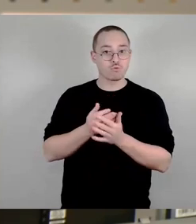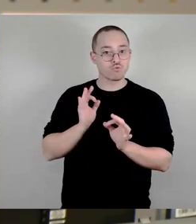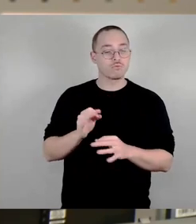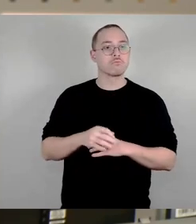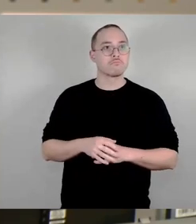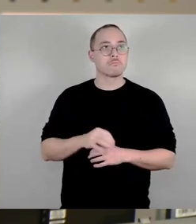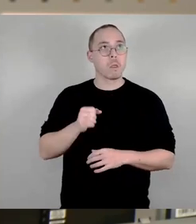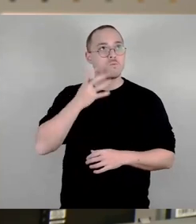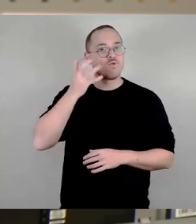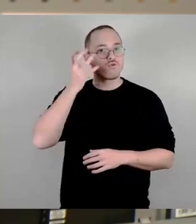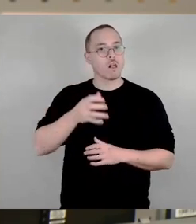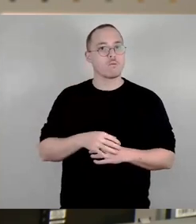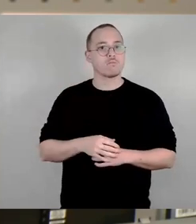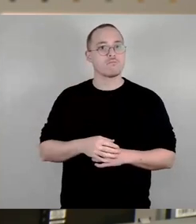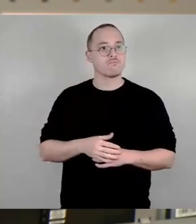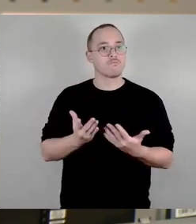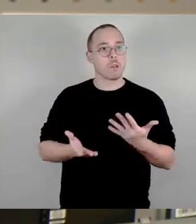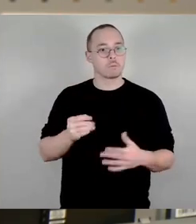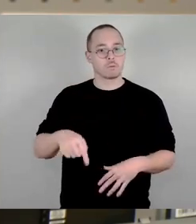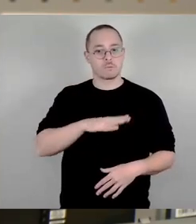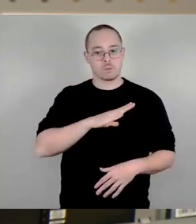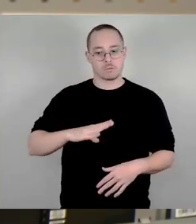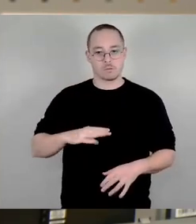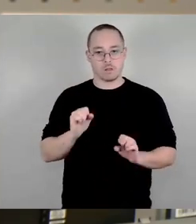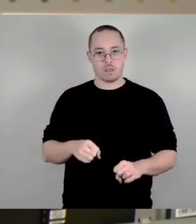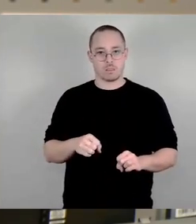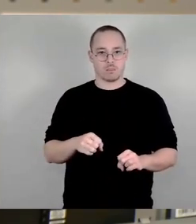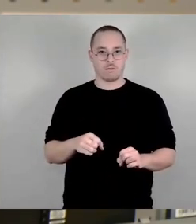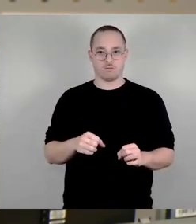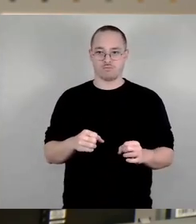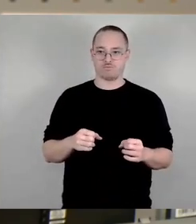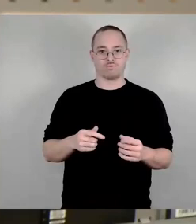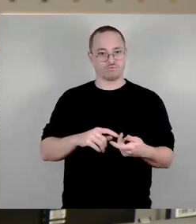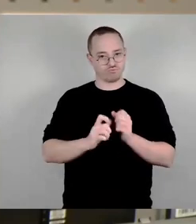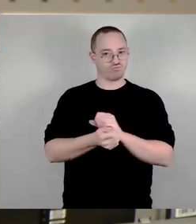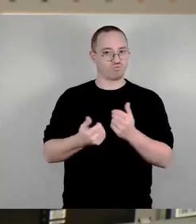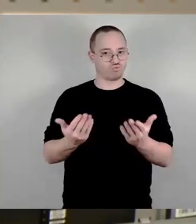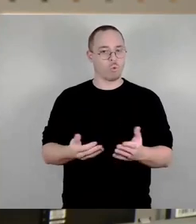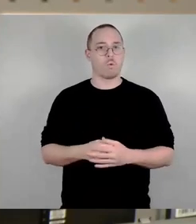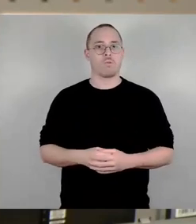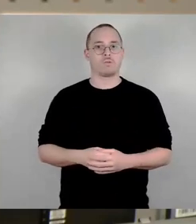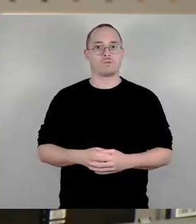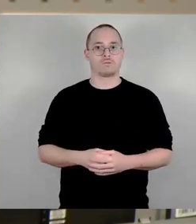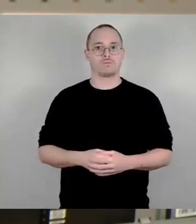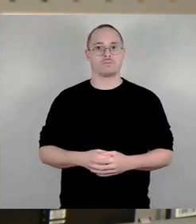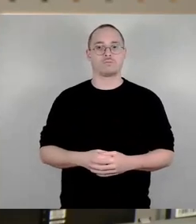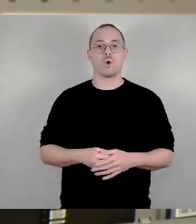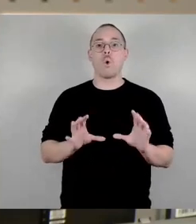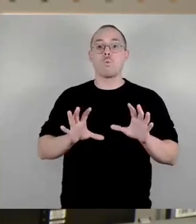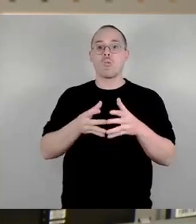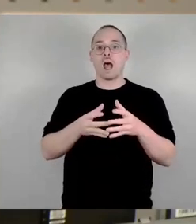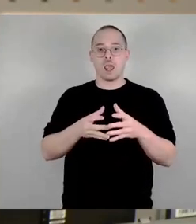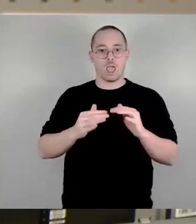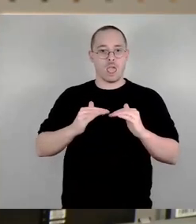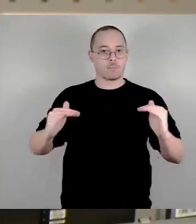gemacht wird in Sachsen. Sie haben den Koalitionsvertrag zumindest mit unterschrieben. Man muss natürlich das nicht auf der kommunalen Ebene umsetzen als CDU, was